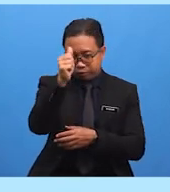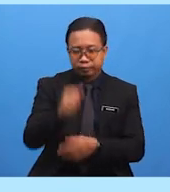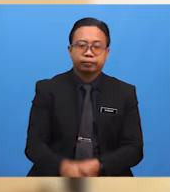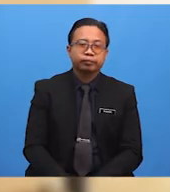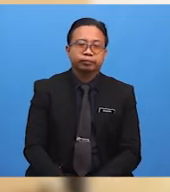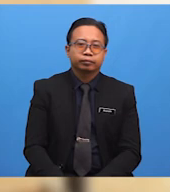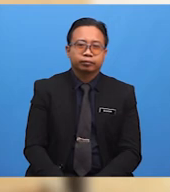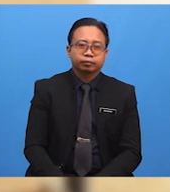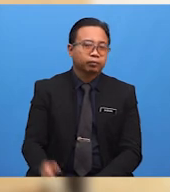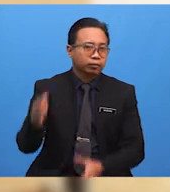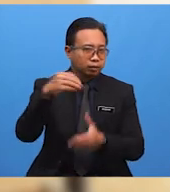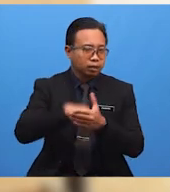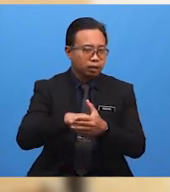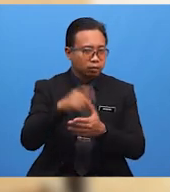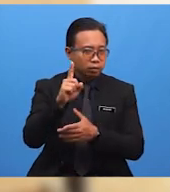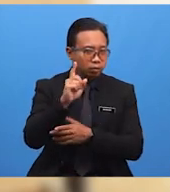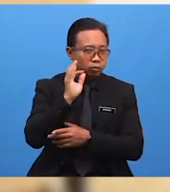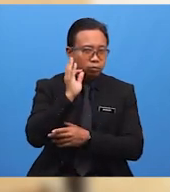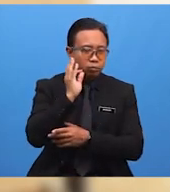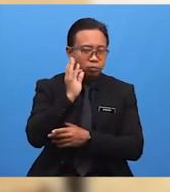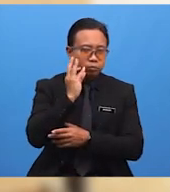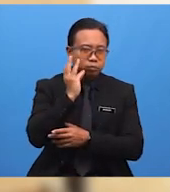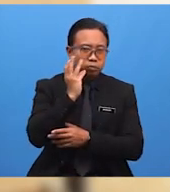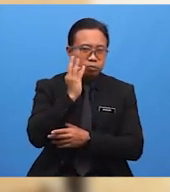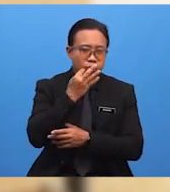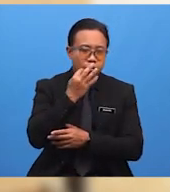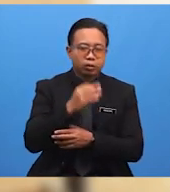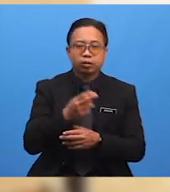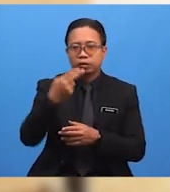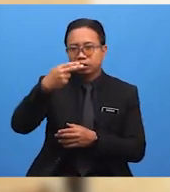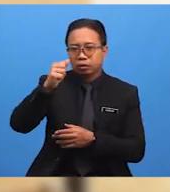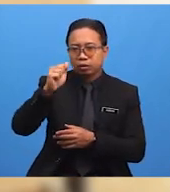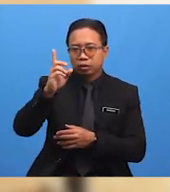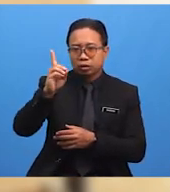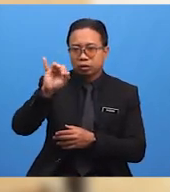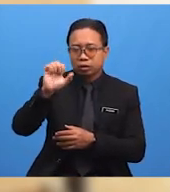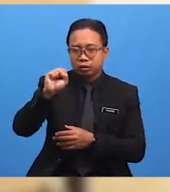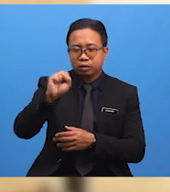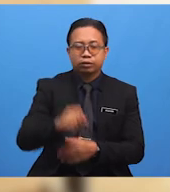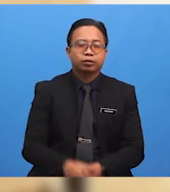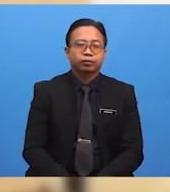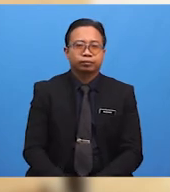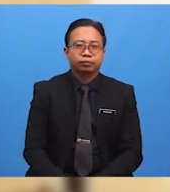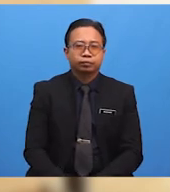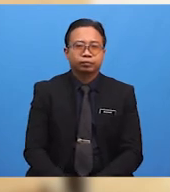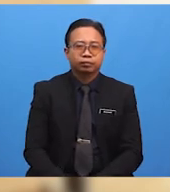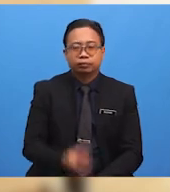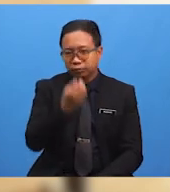Dalam Dalam Sebuah Hadis Riwayat Al-Bukhari Dan Muslim